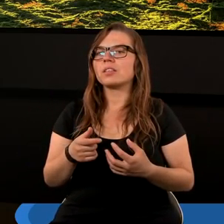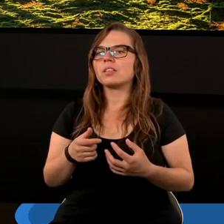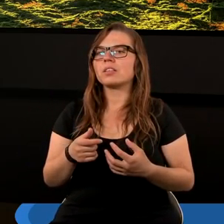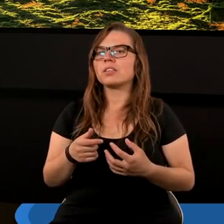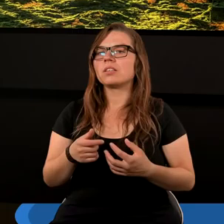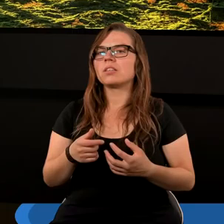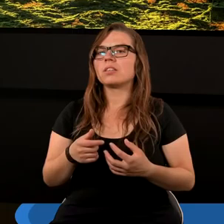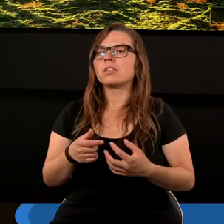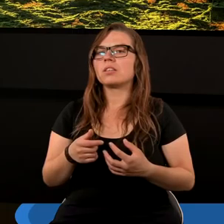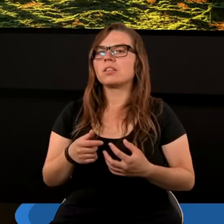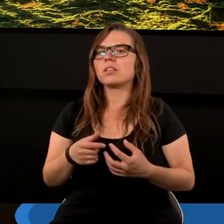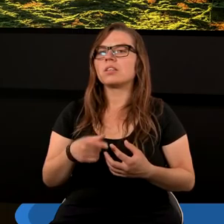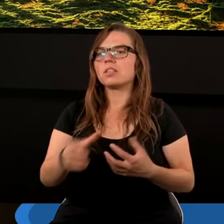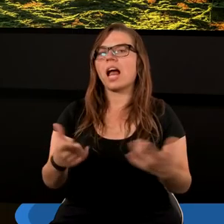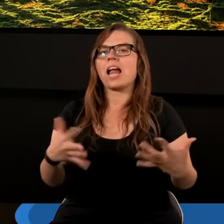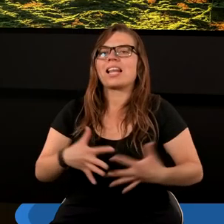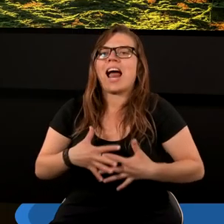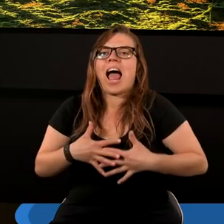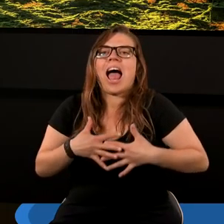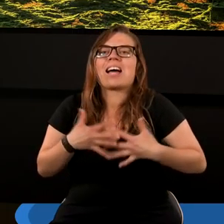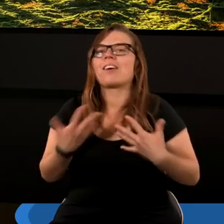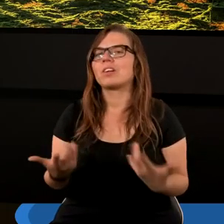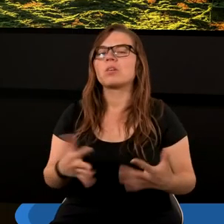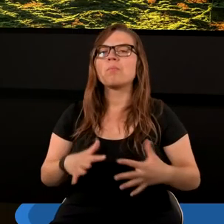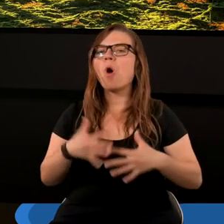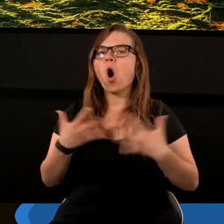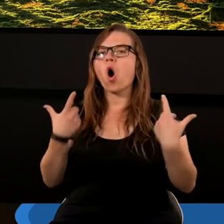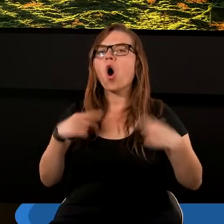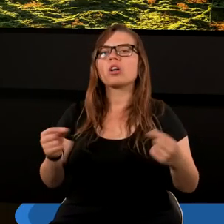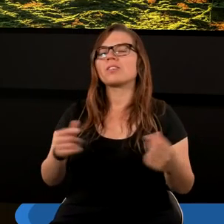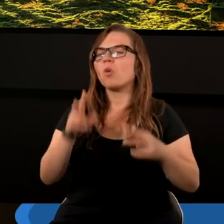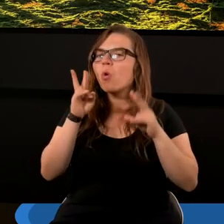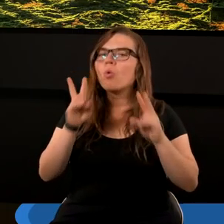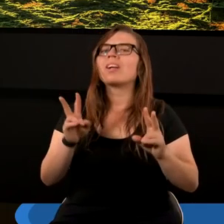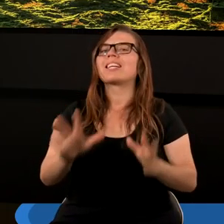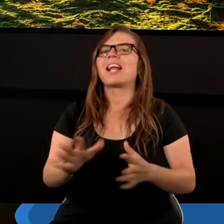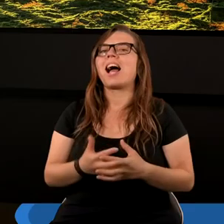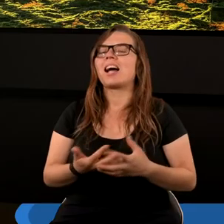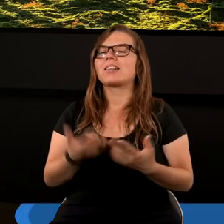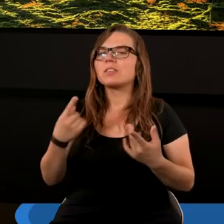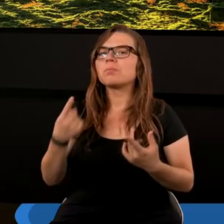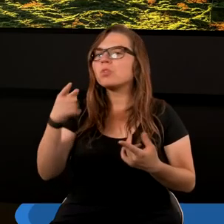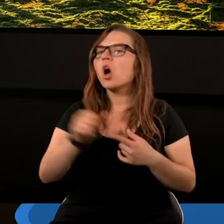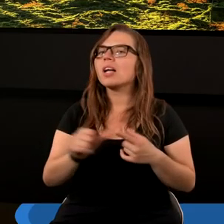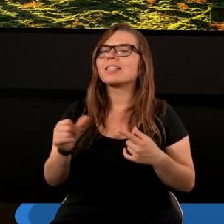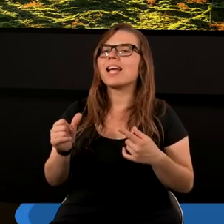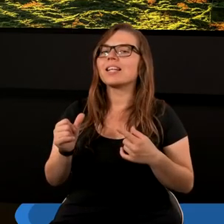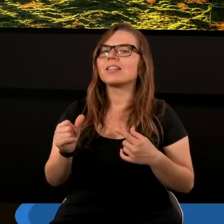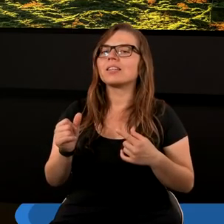zachwyt, podziw, uznanie i to nie